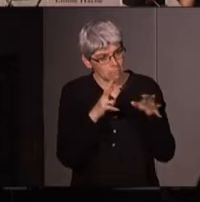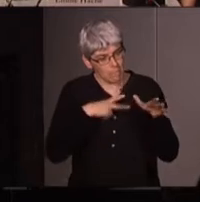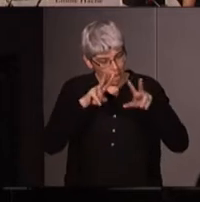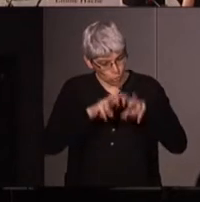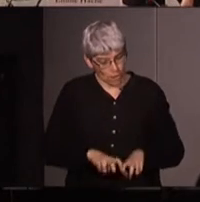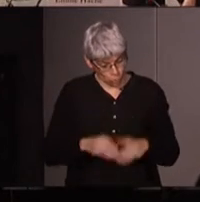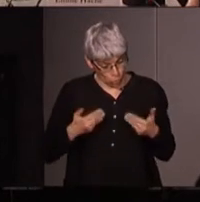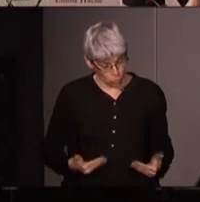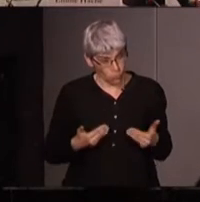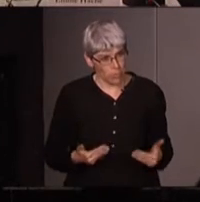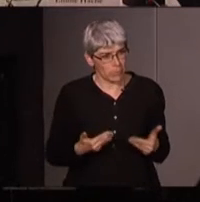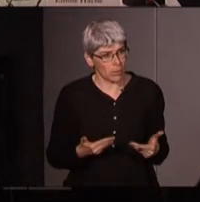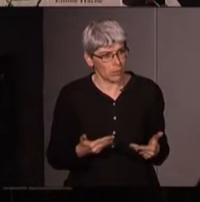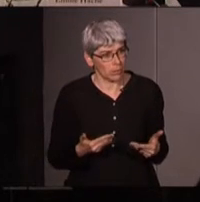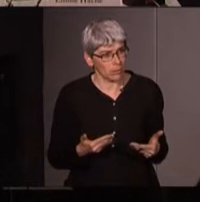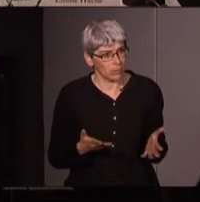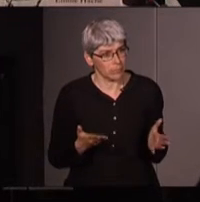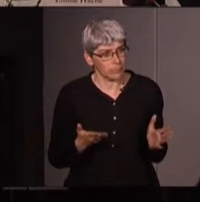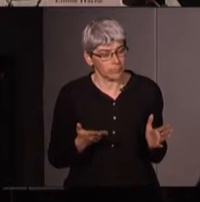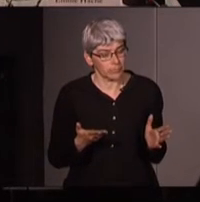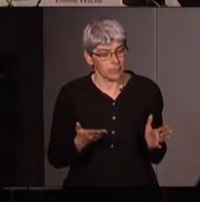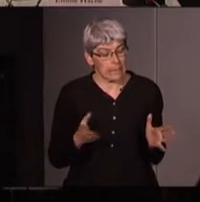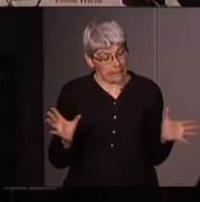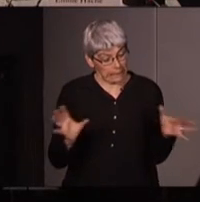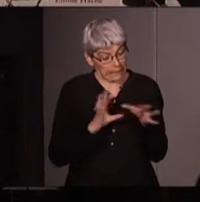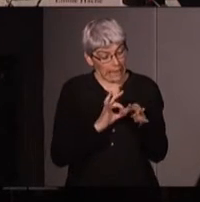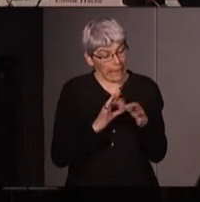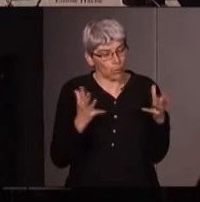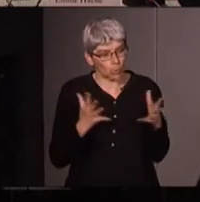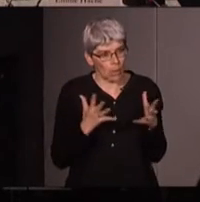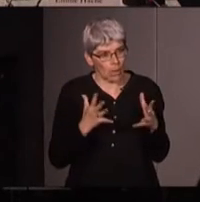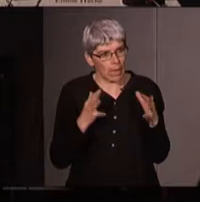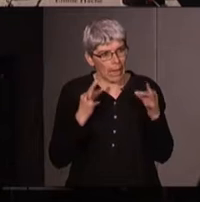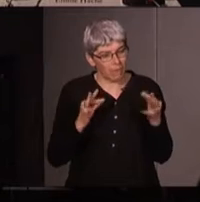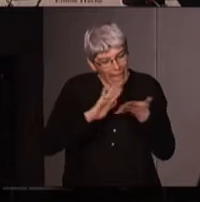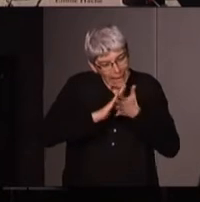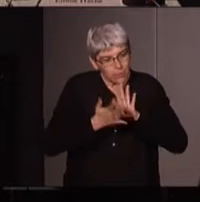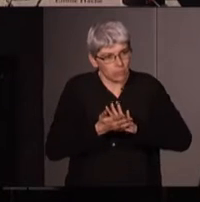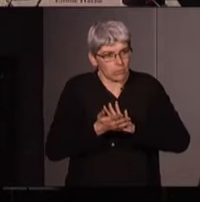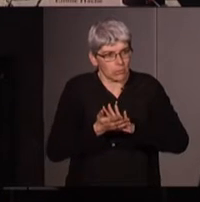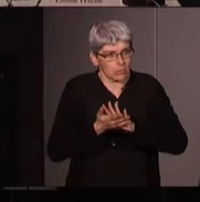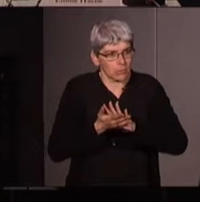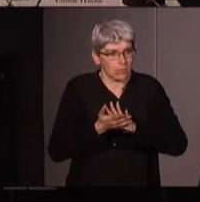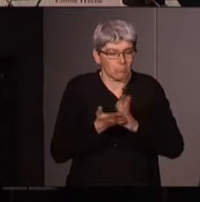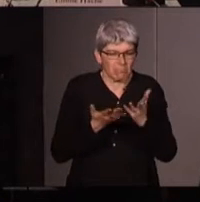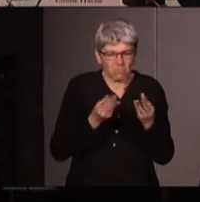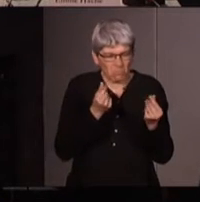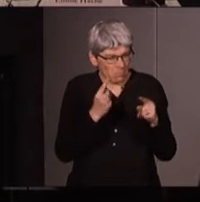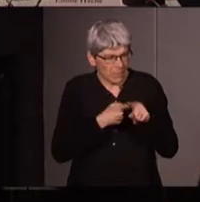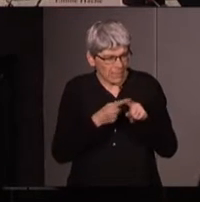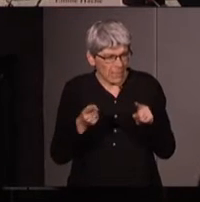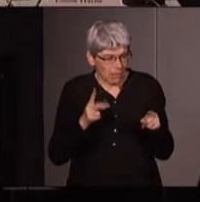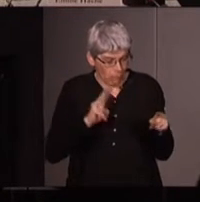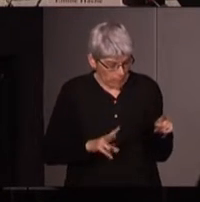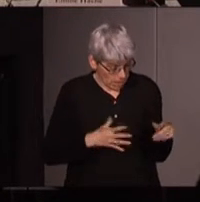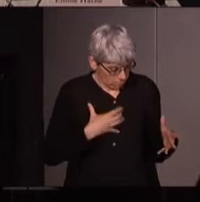en cours à ce moment là et le lien que je faisais c'était celui des alliances contre nature qui ça m